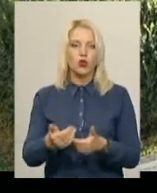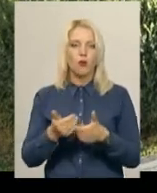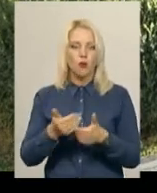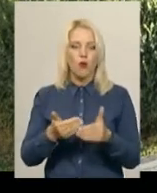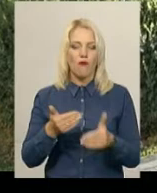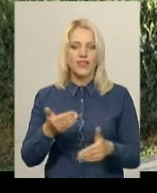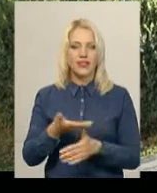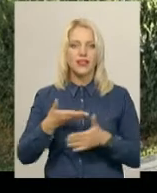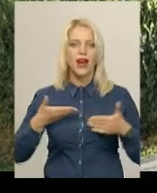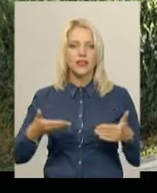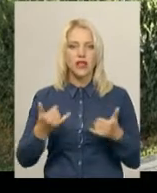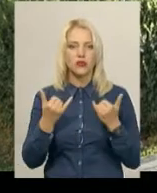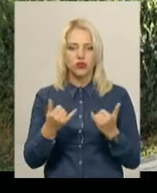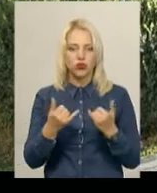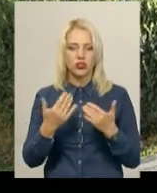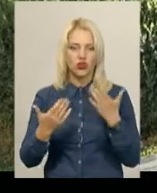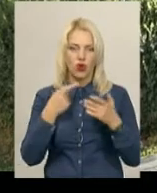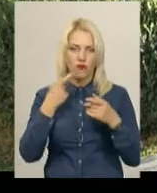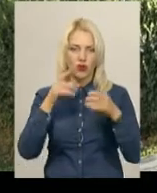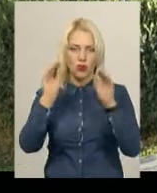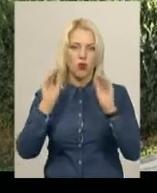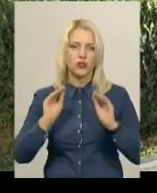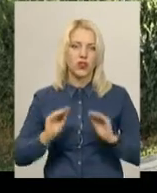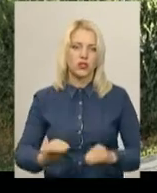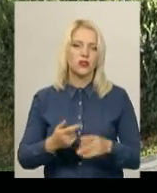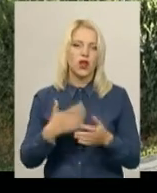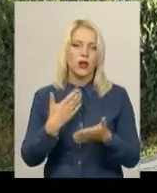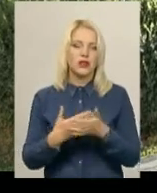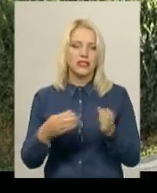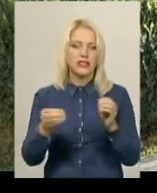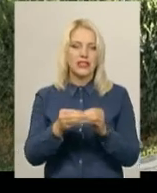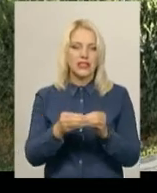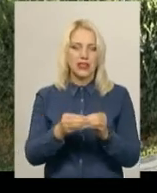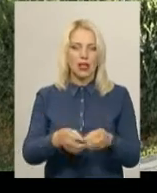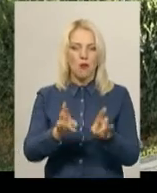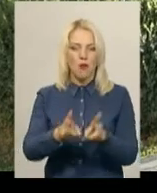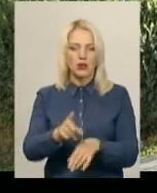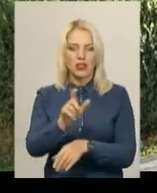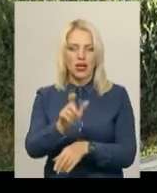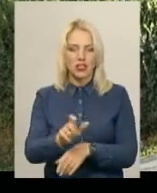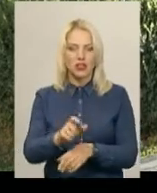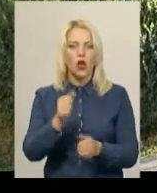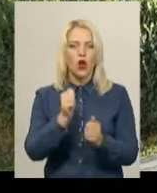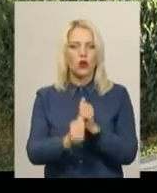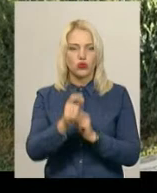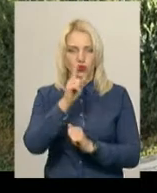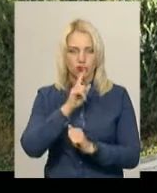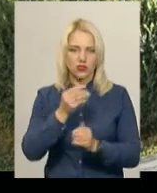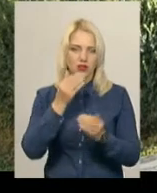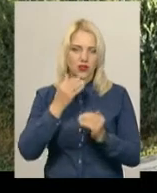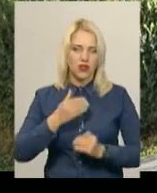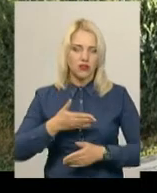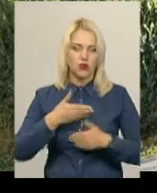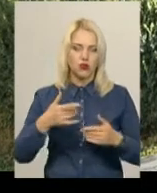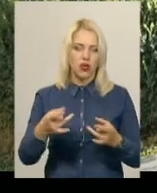Якщо про сьогоднішню статистику говорити, десь близько 10, в районі 10 постраждалих щомісяця звертаються до нас,